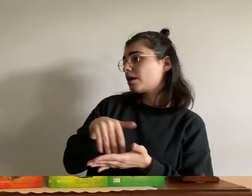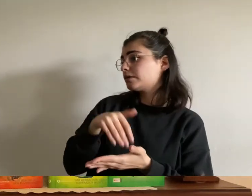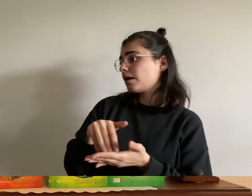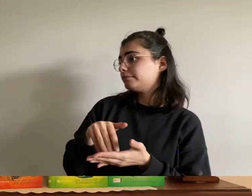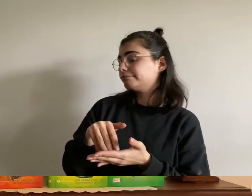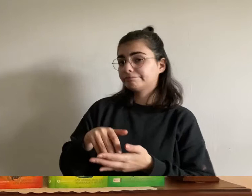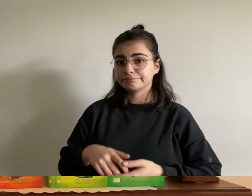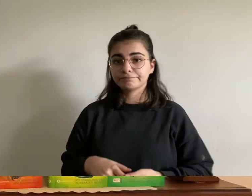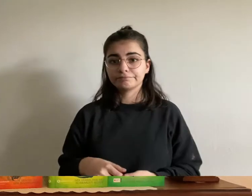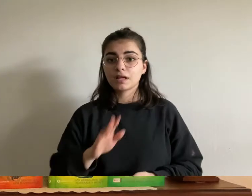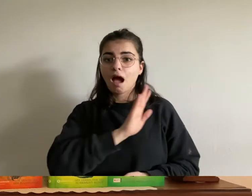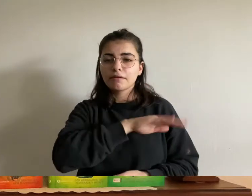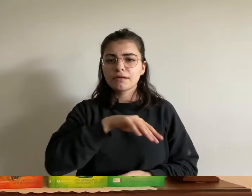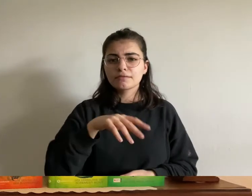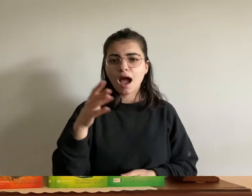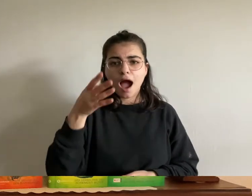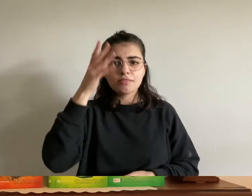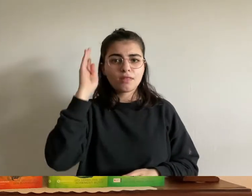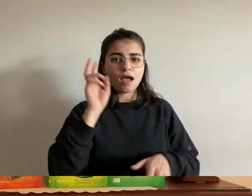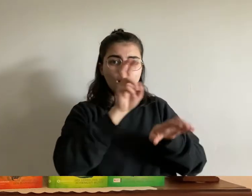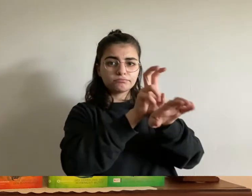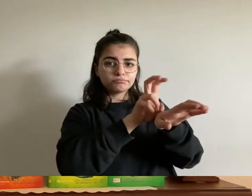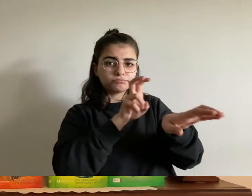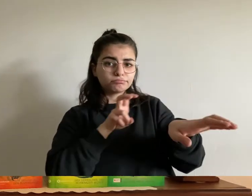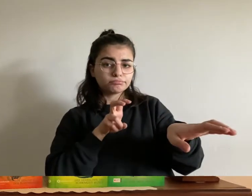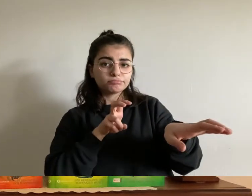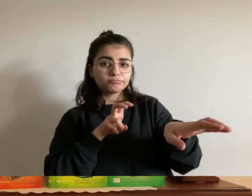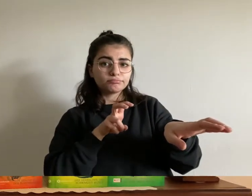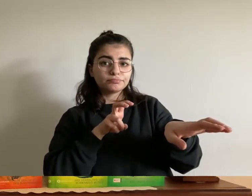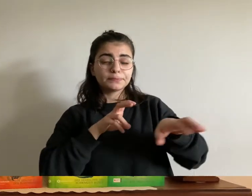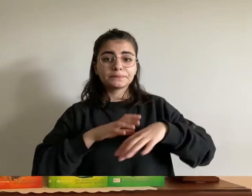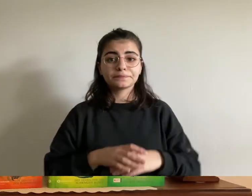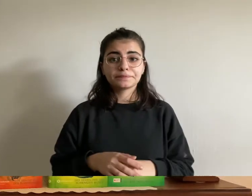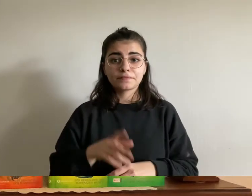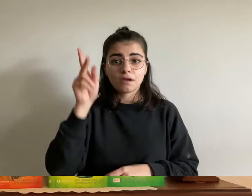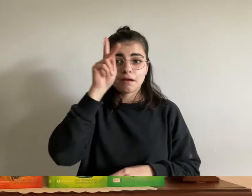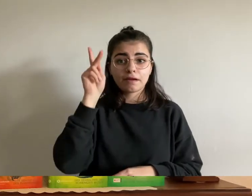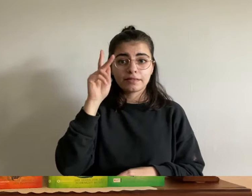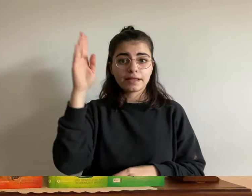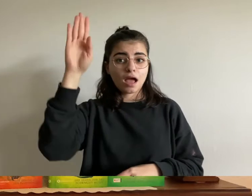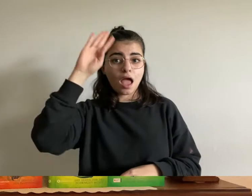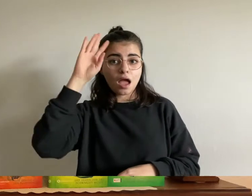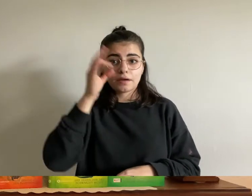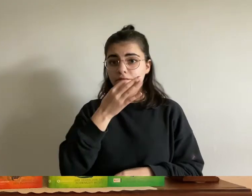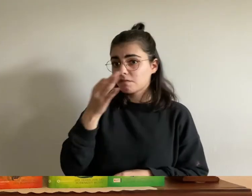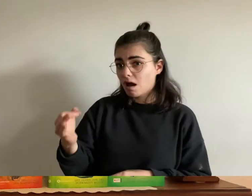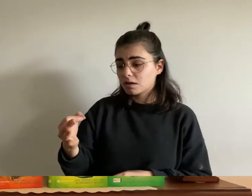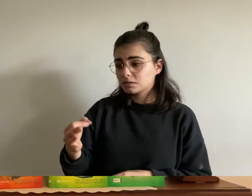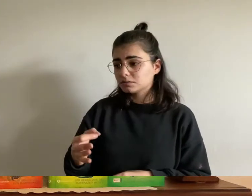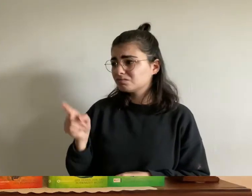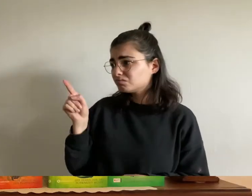alle wieder auf adanas rücken und dann wandte sich katlena an eric kannst du sie bitten uns jetzt nach haranga zu bringen